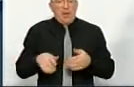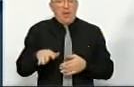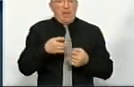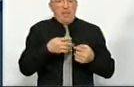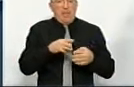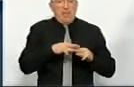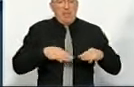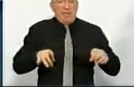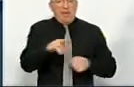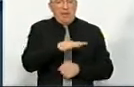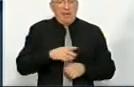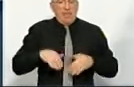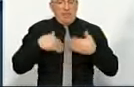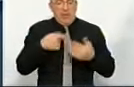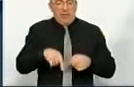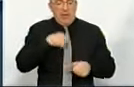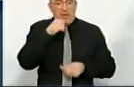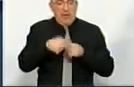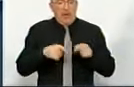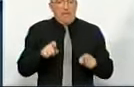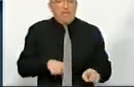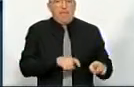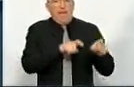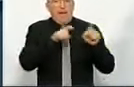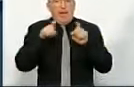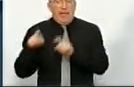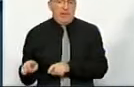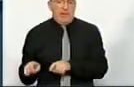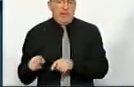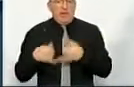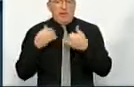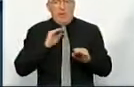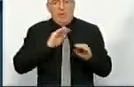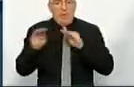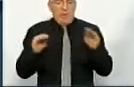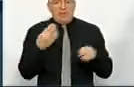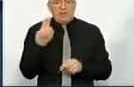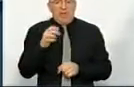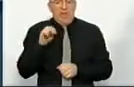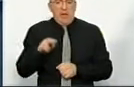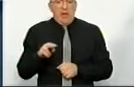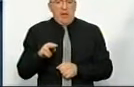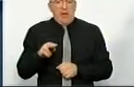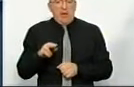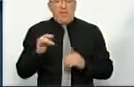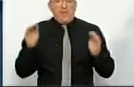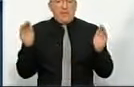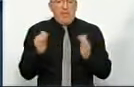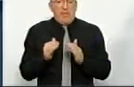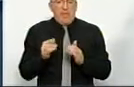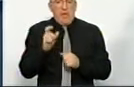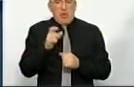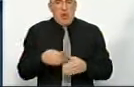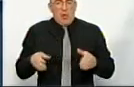послуг. запровадити на цей рік окрему субвенцію перехідний для облаштування ЦНАПів в найменших громадах. Але